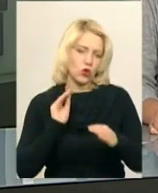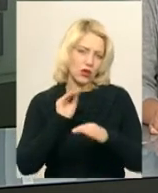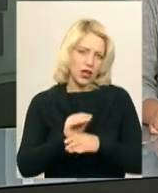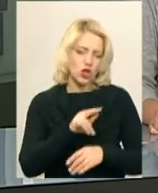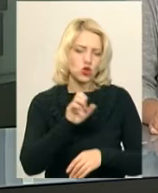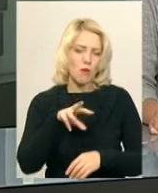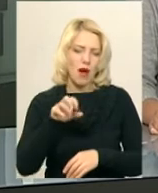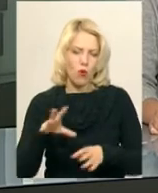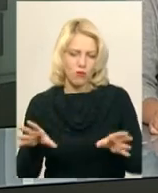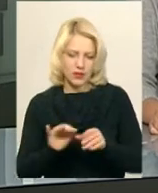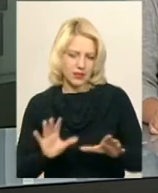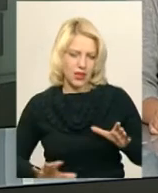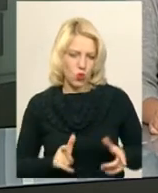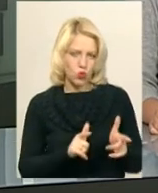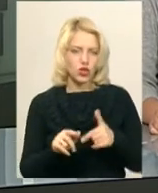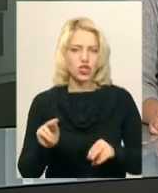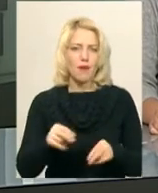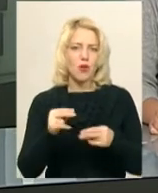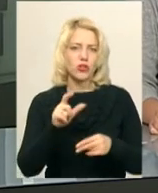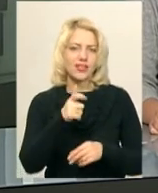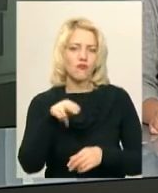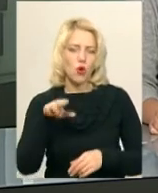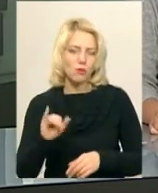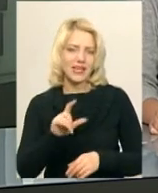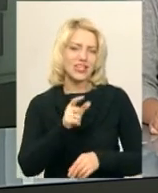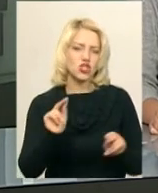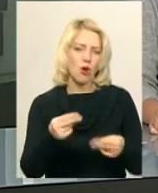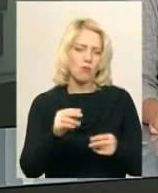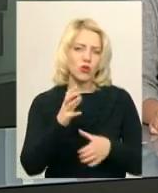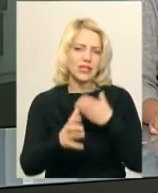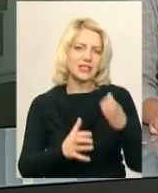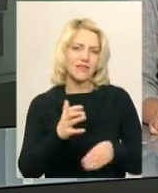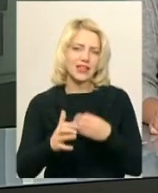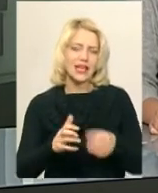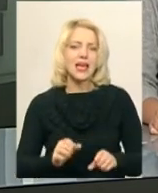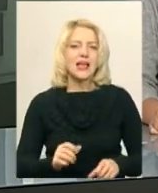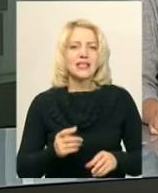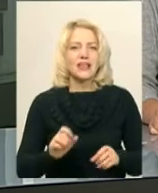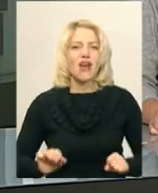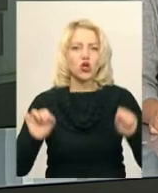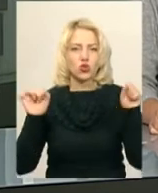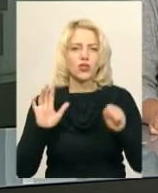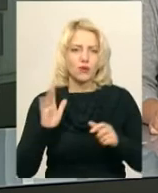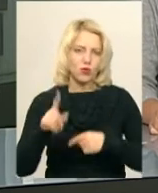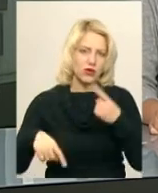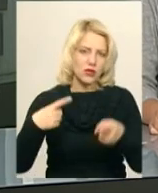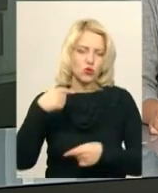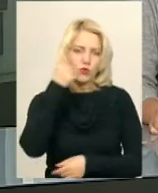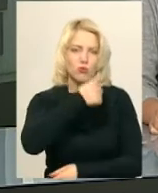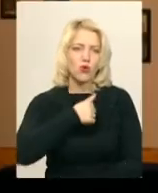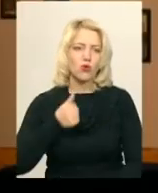починає готувати до чемпіонату Європи та чемпіонату світу з важкої атлетики, що відбуватимуться у наступному році.